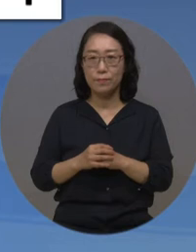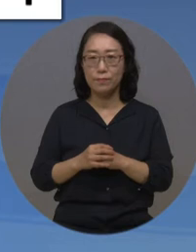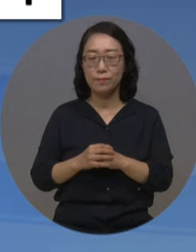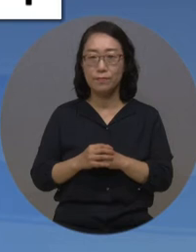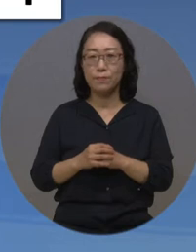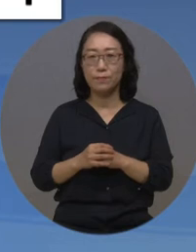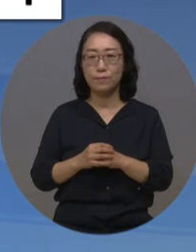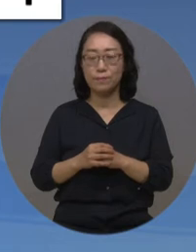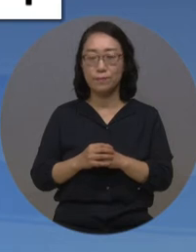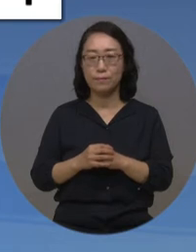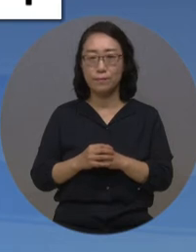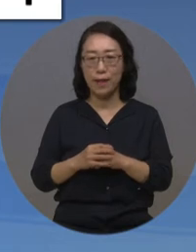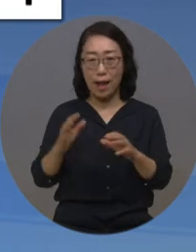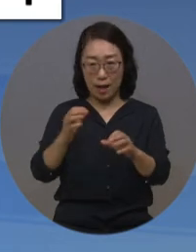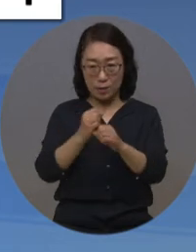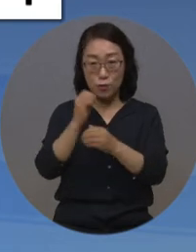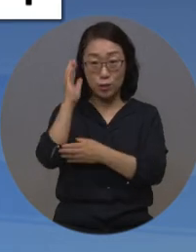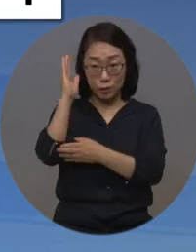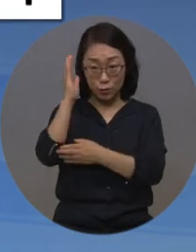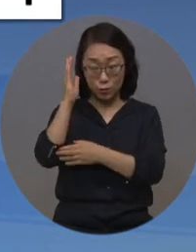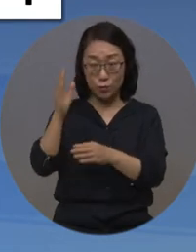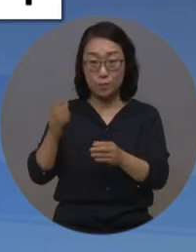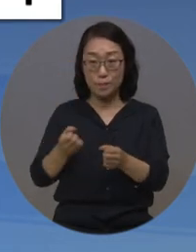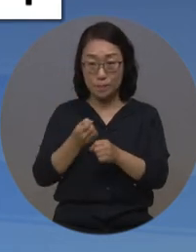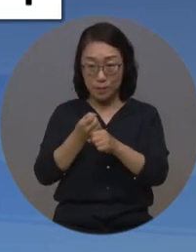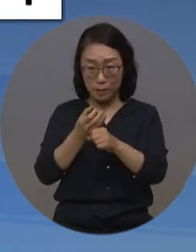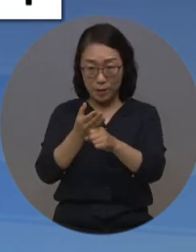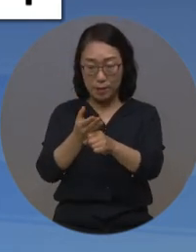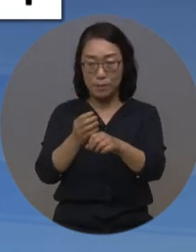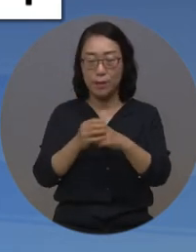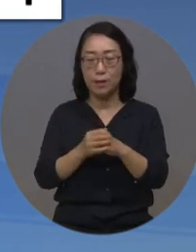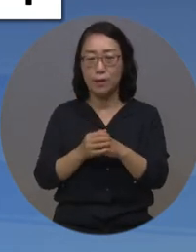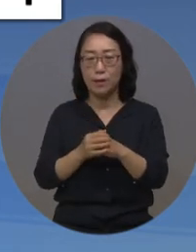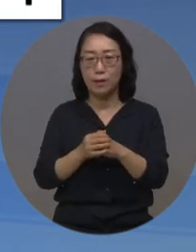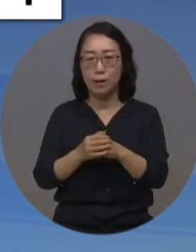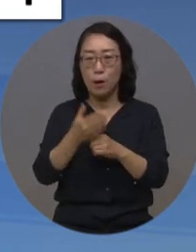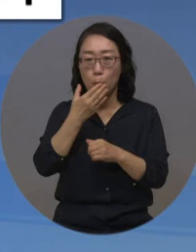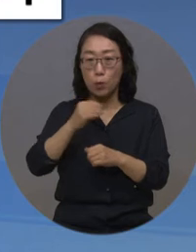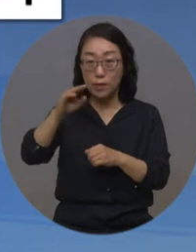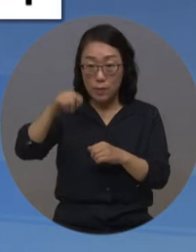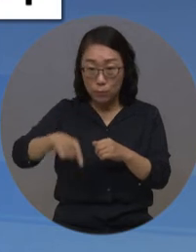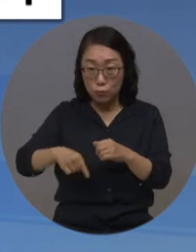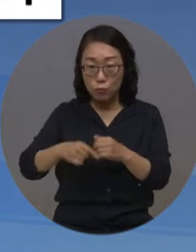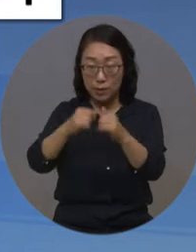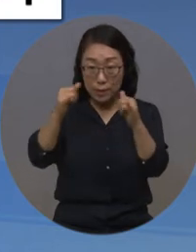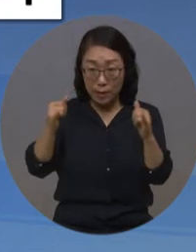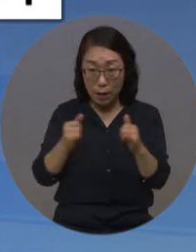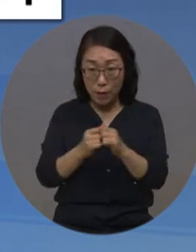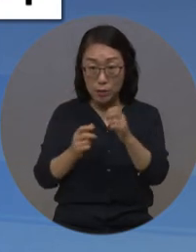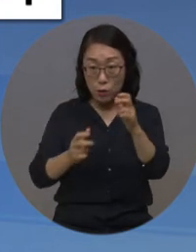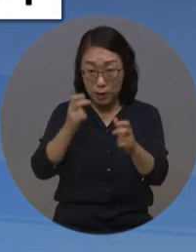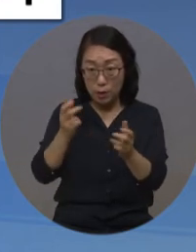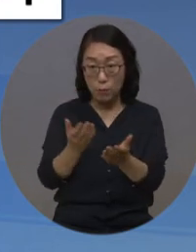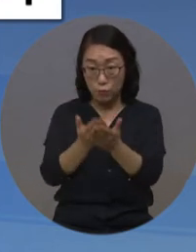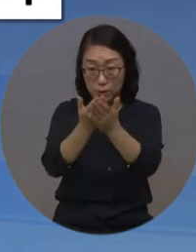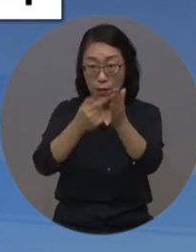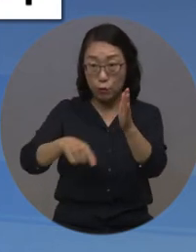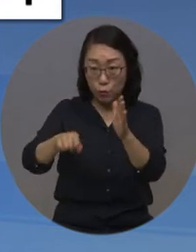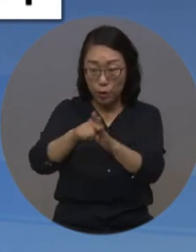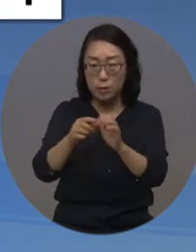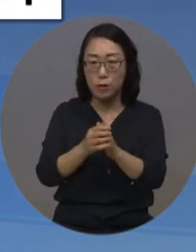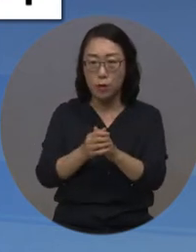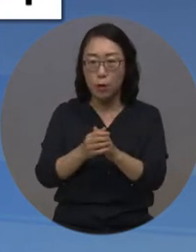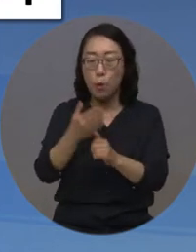이어서 간추린 뉴스 전해드립니다. 보건복지부가 사회적 기업 육성을 위한 전 단계로